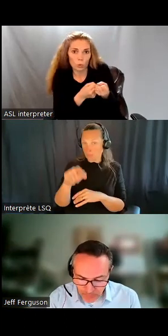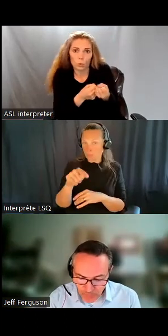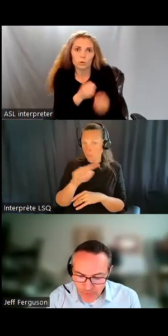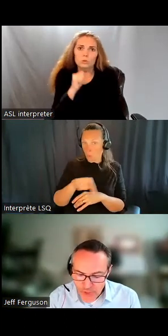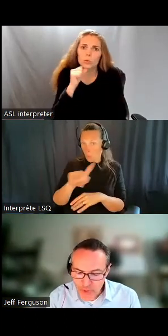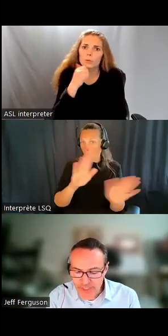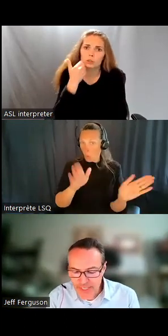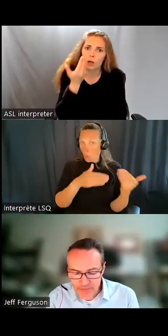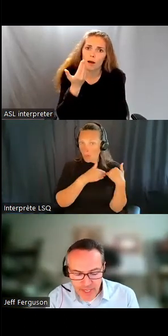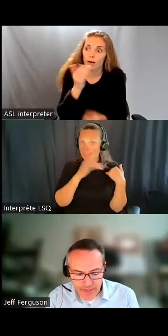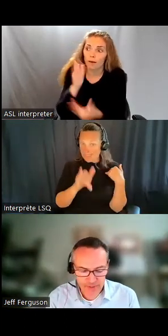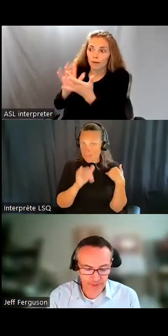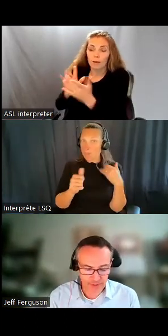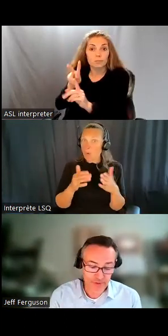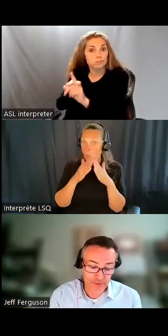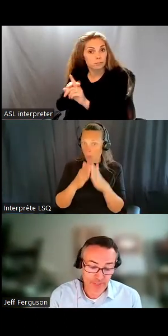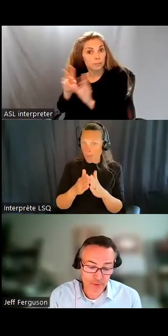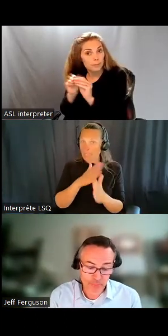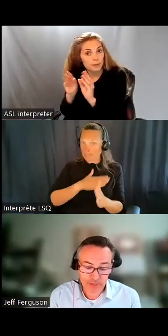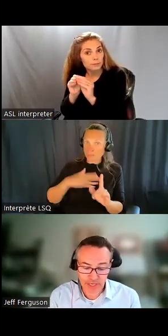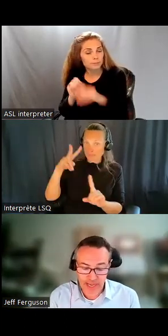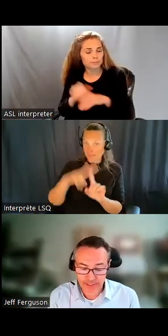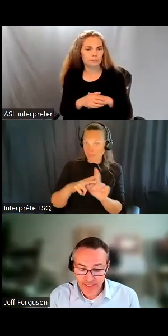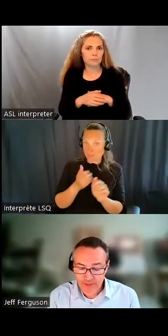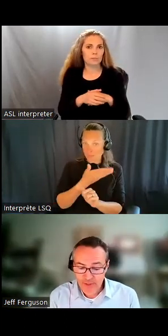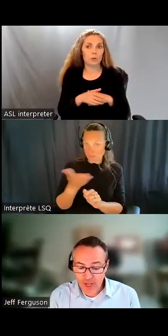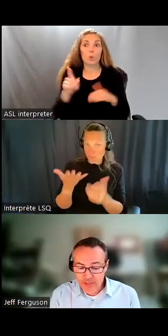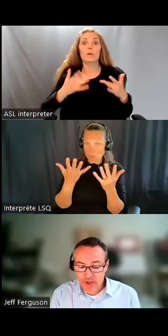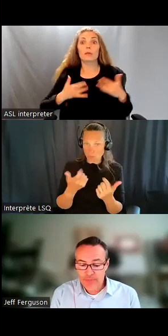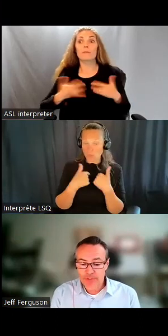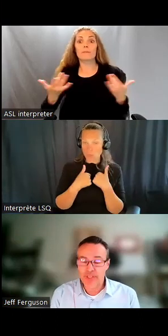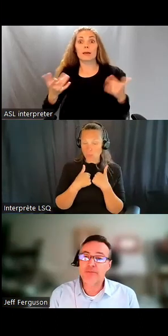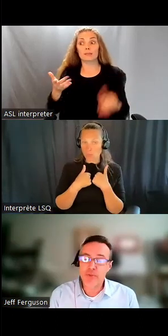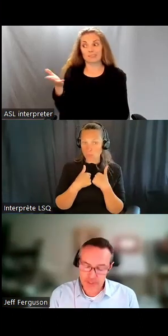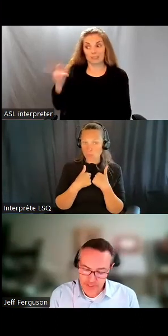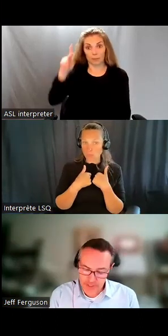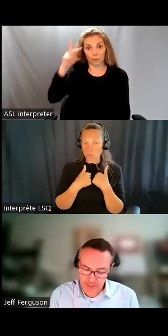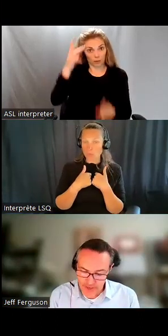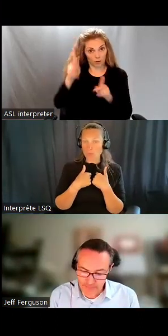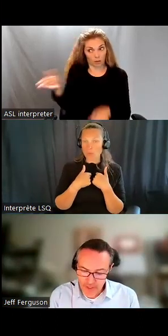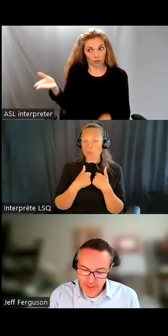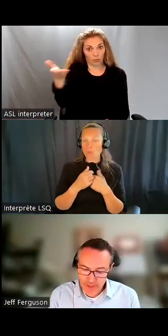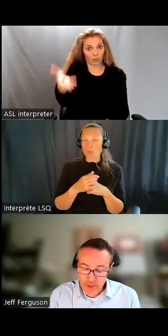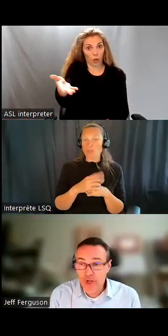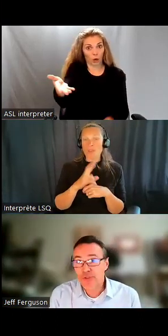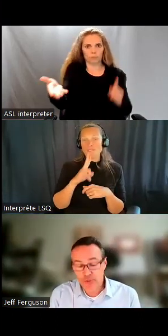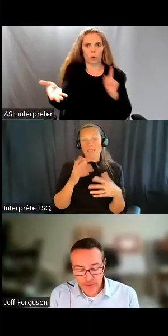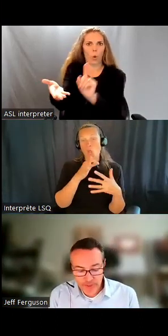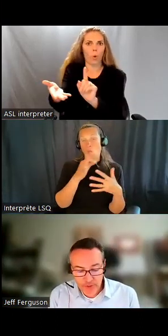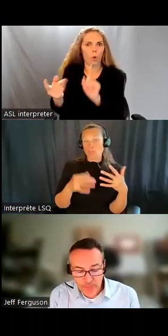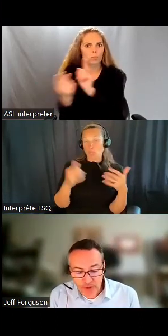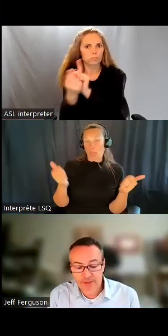Vous pouvez demander une réunion. Vous pouvez assister à des réunions. Ils sont là. Il y a beaucoup d'options pour